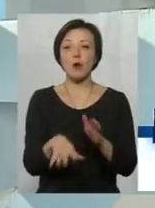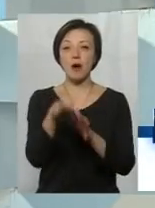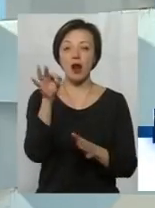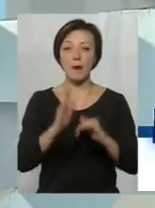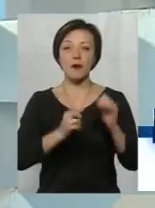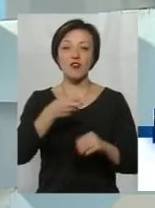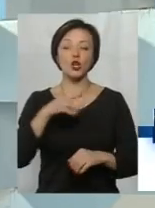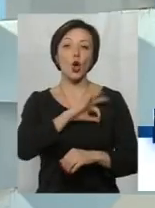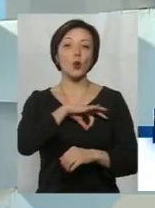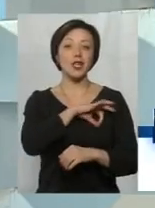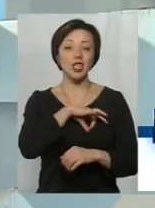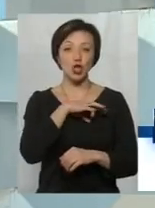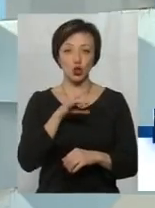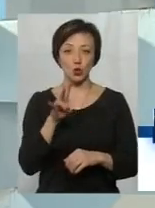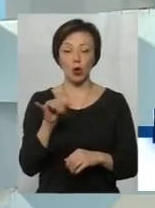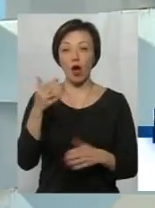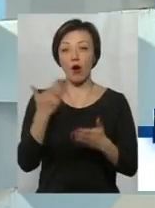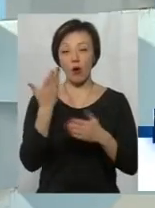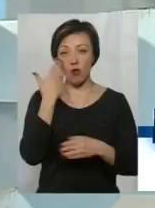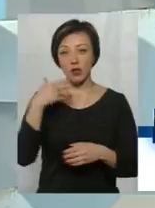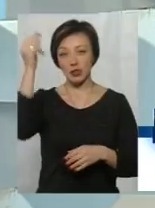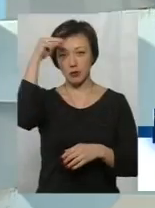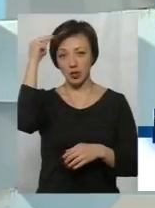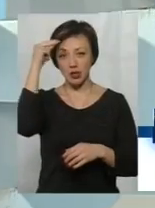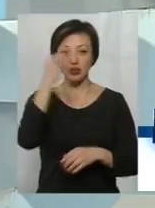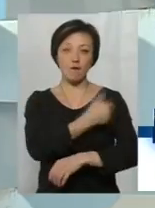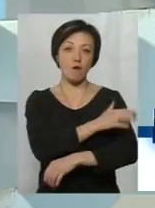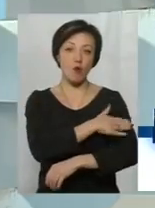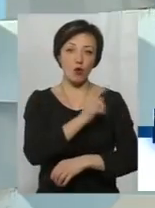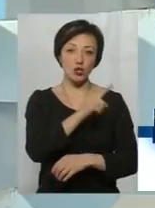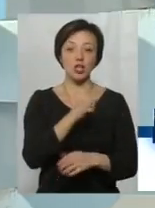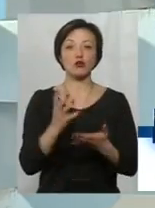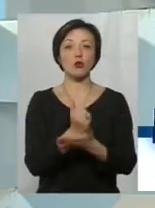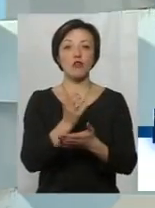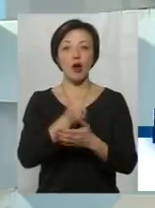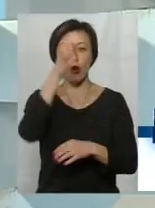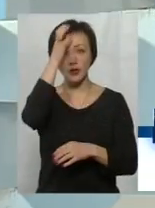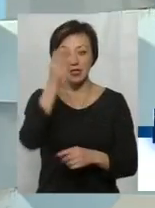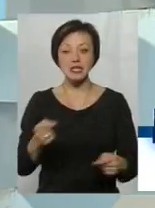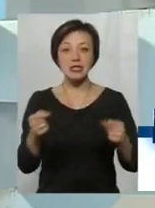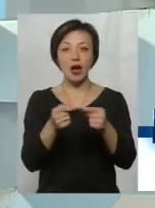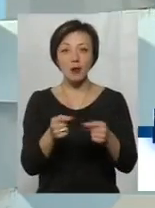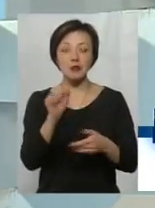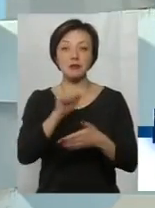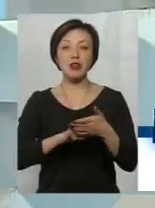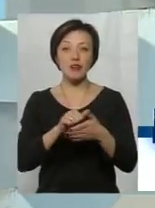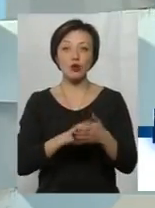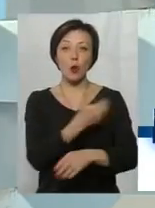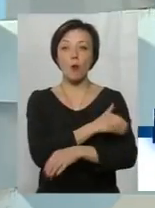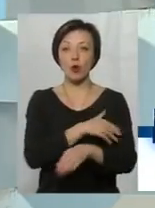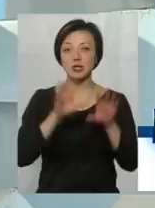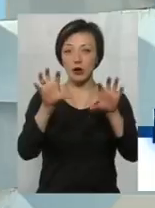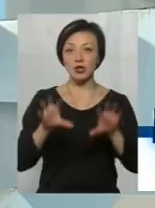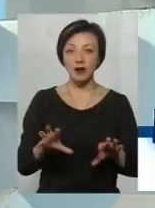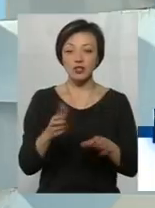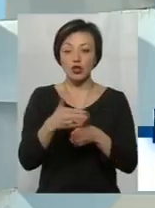юридично, то навчаючись, наприклад, в тій самій Польщі, він здобуває освіту саме з приводу польського законодавства і часткового